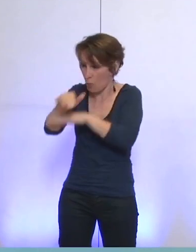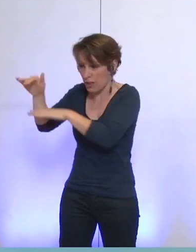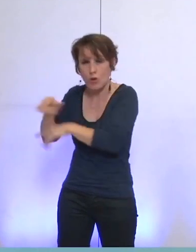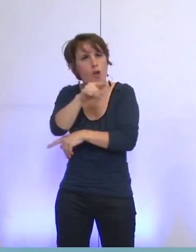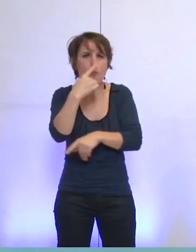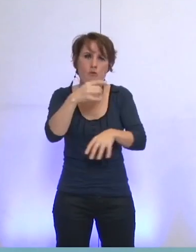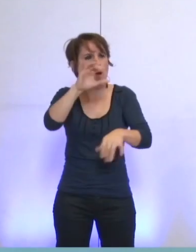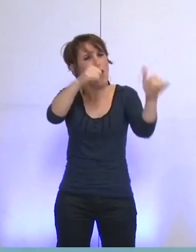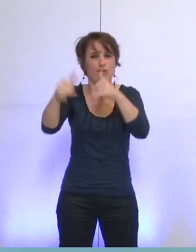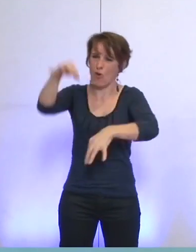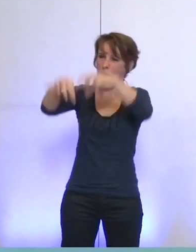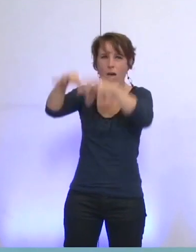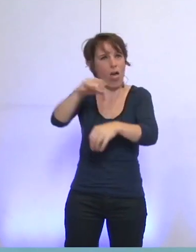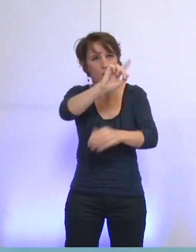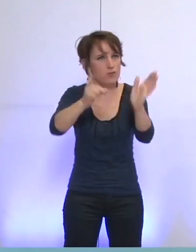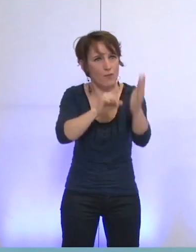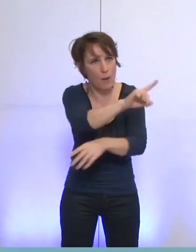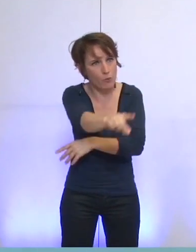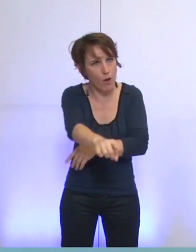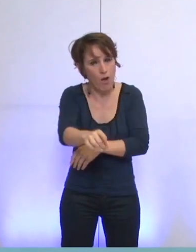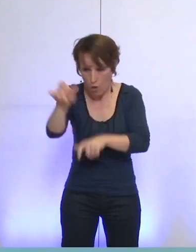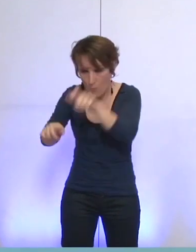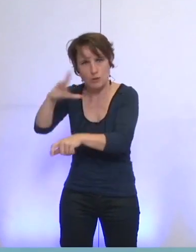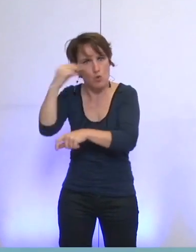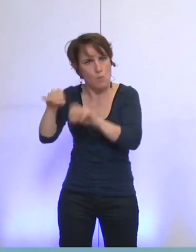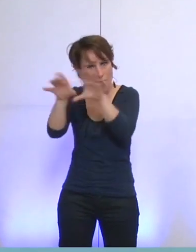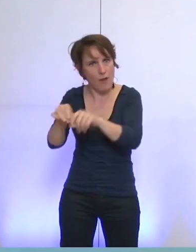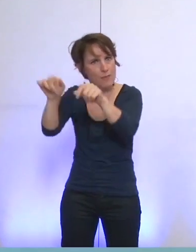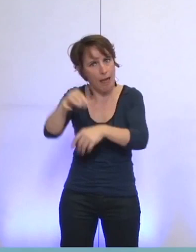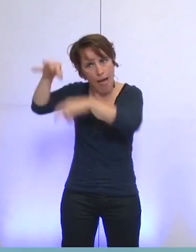vie de ces 425 familles, M. le maire. Applaudissements.